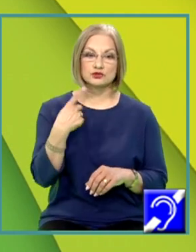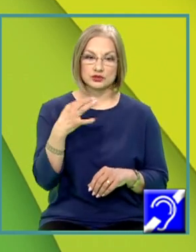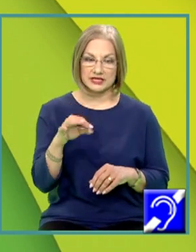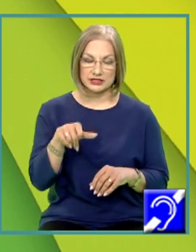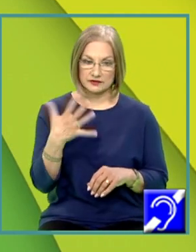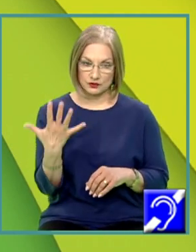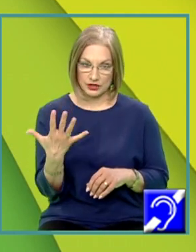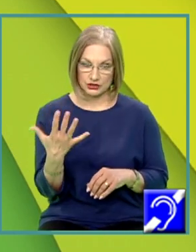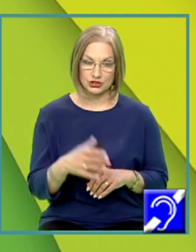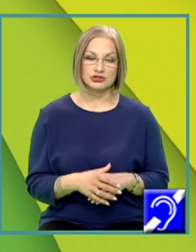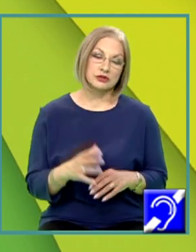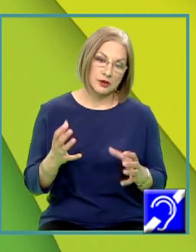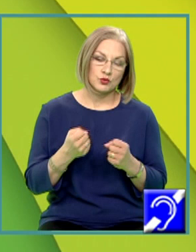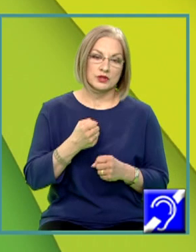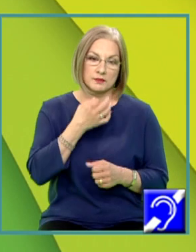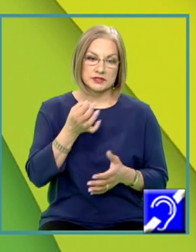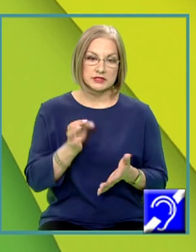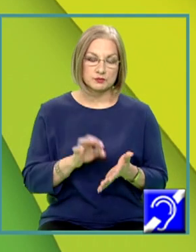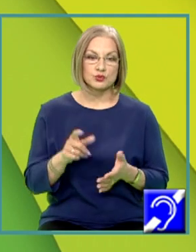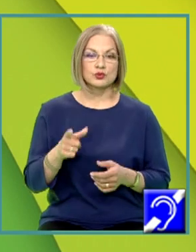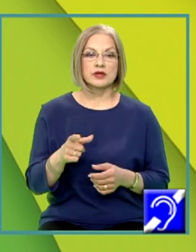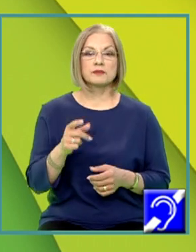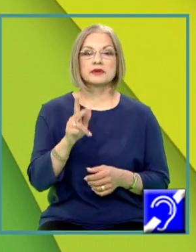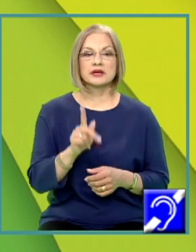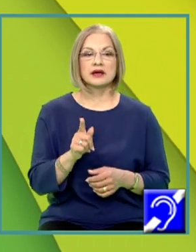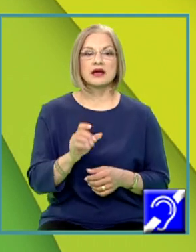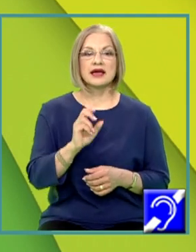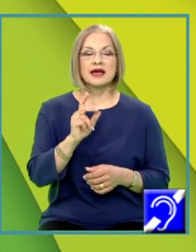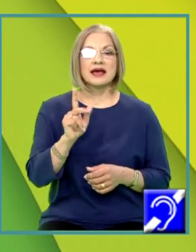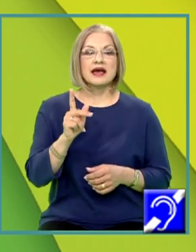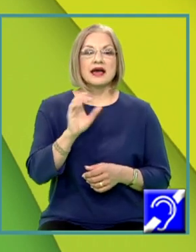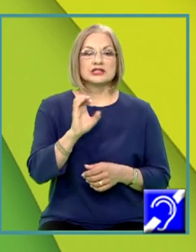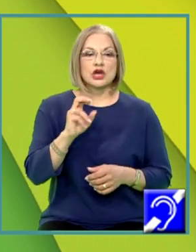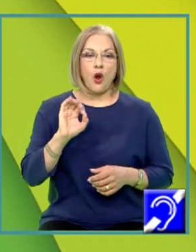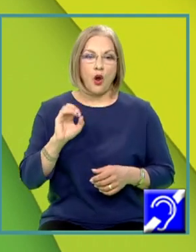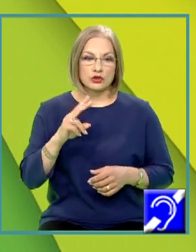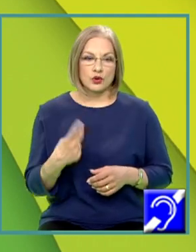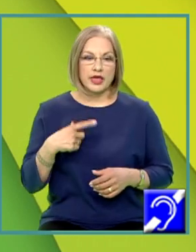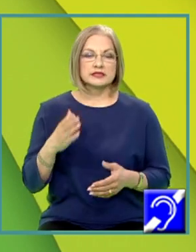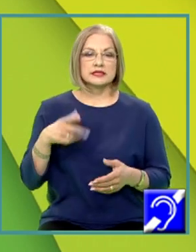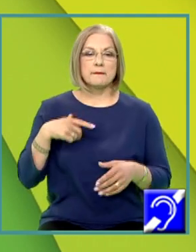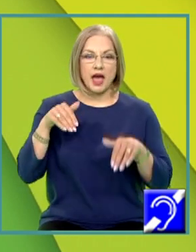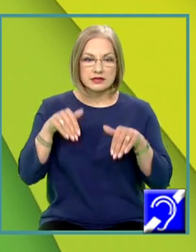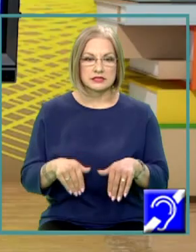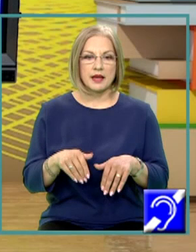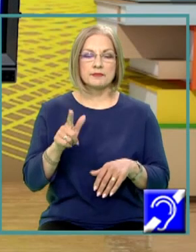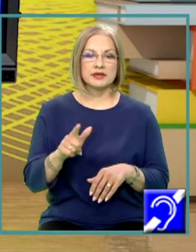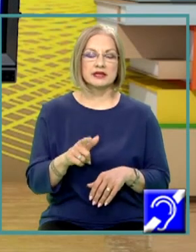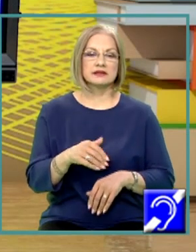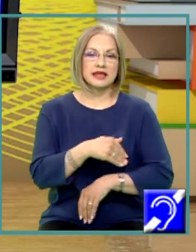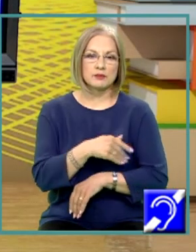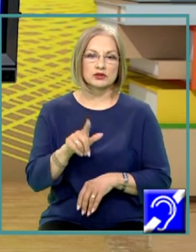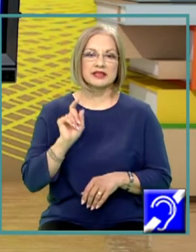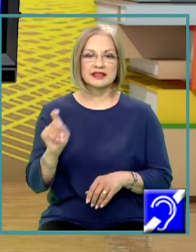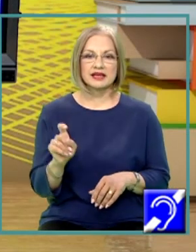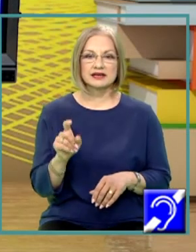,5 kJ, putem deduce că dioxidul de carbon este mai stabil termodinamic decât